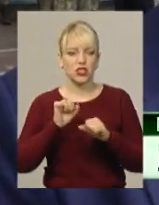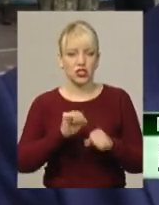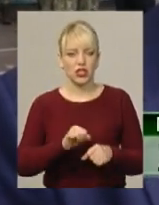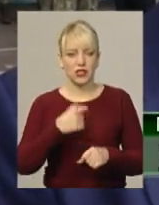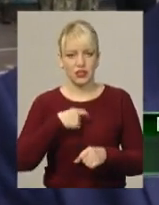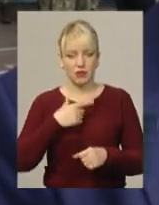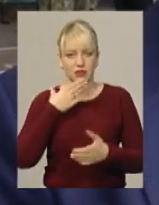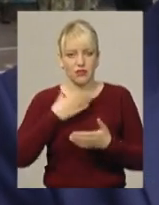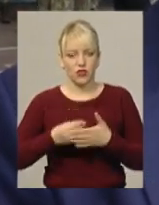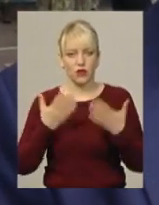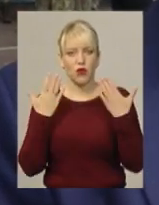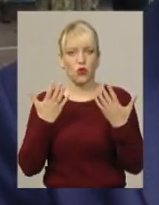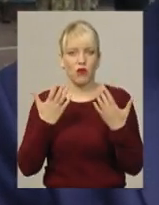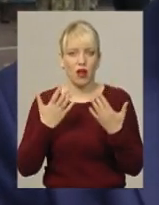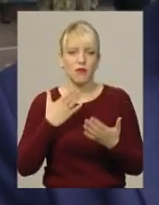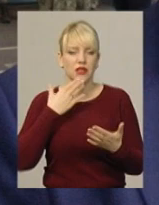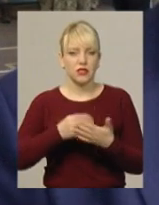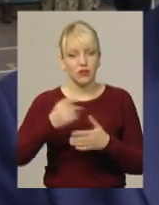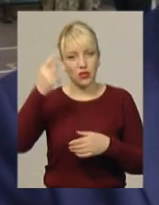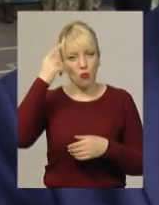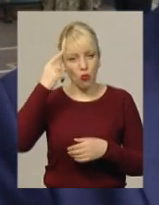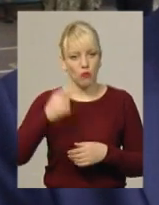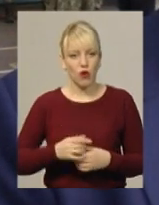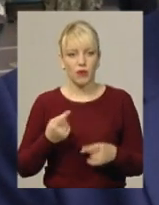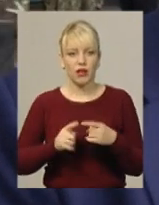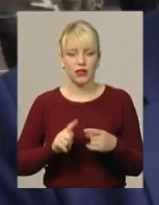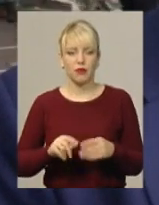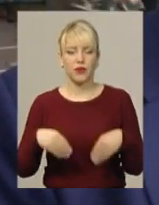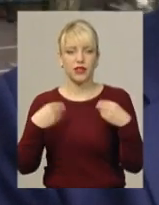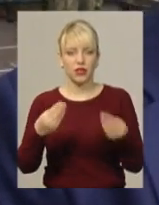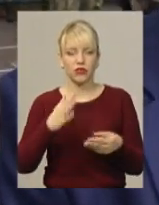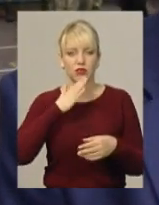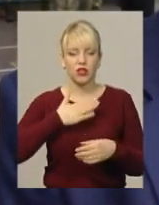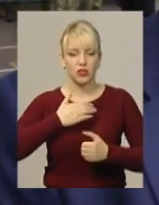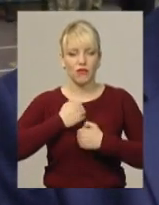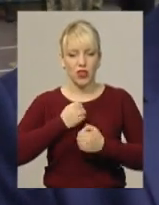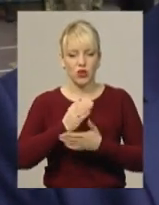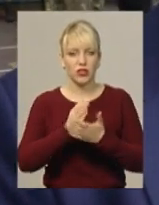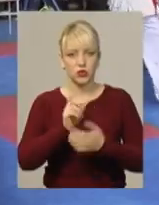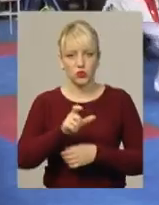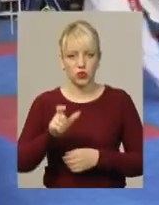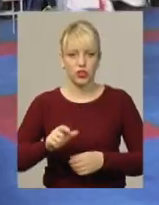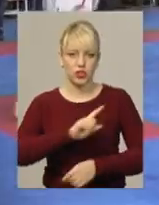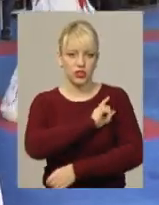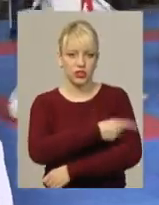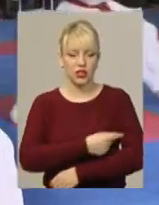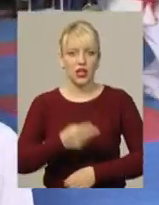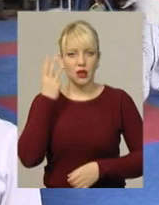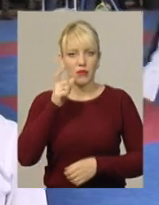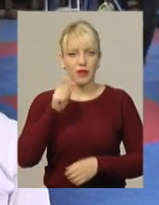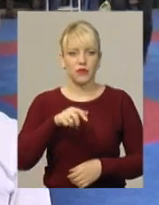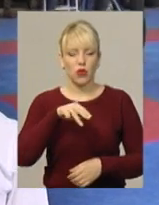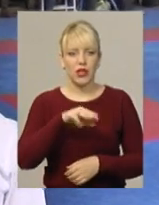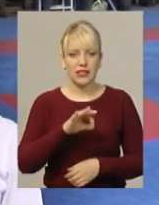своїми руками, своїми умовами і все остальное. Це придає нашим воєнслужащим силу. Хмельничанин Олександр